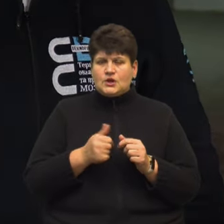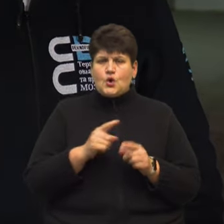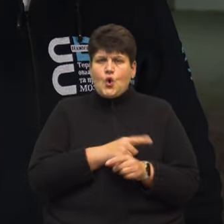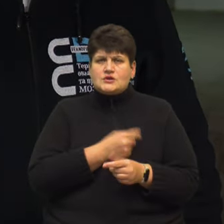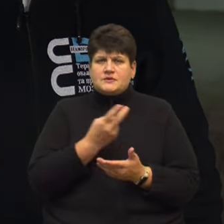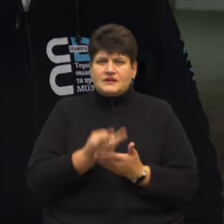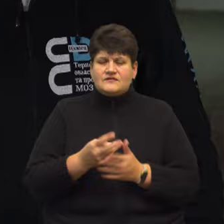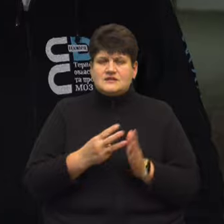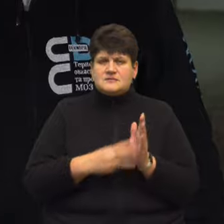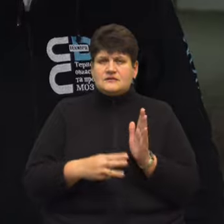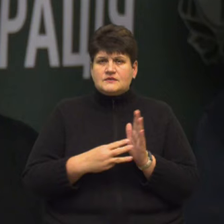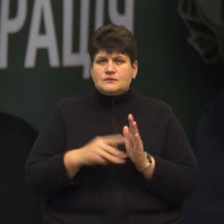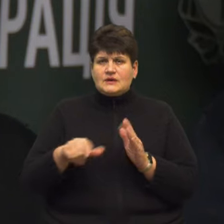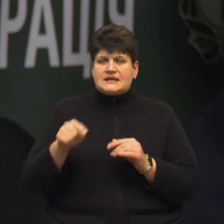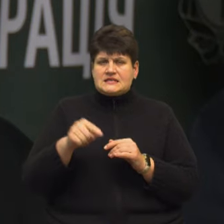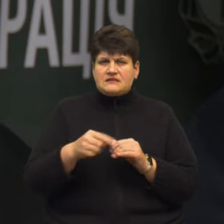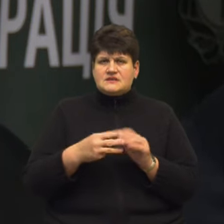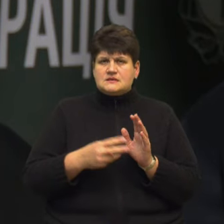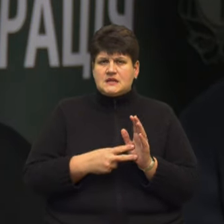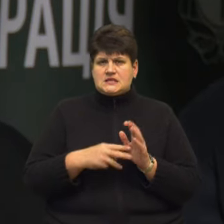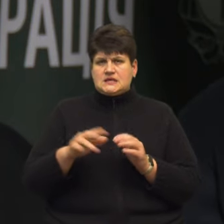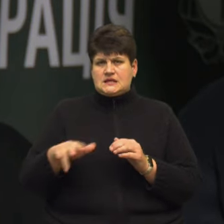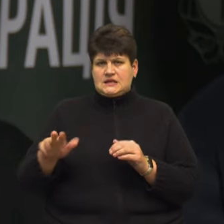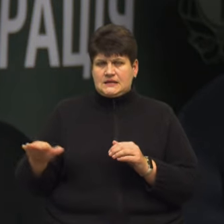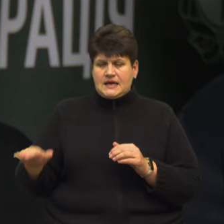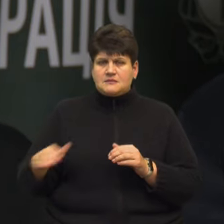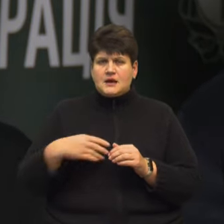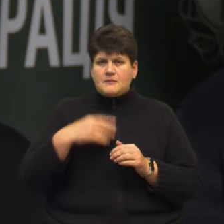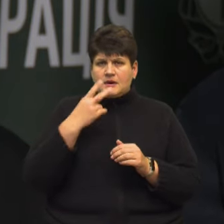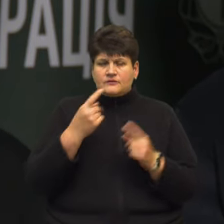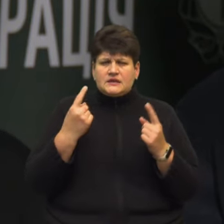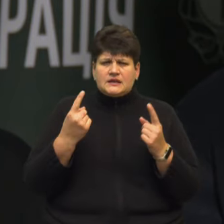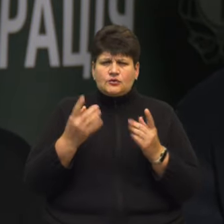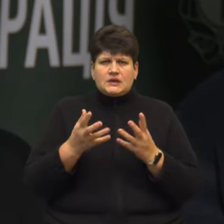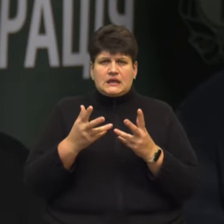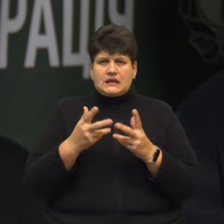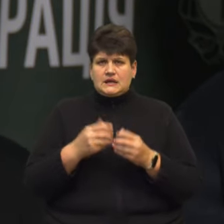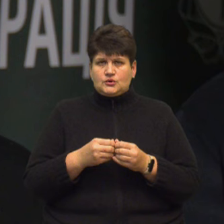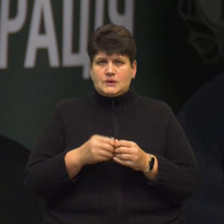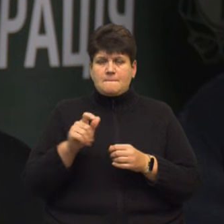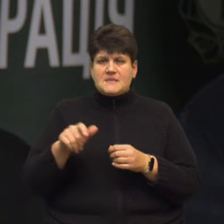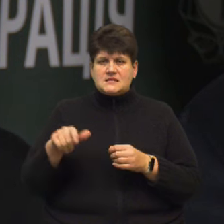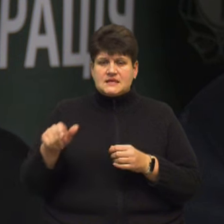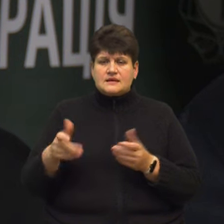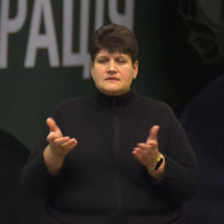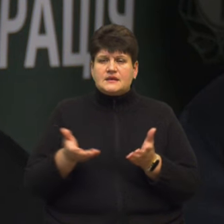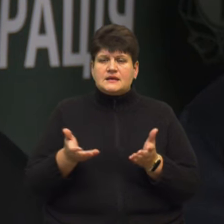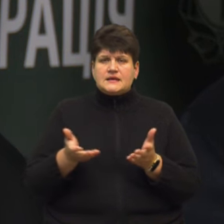осіб, з них 18 дітей. Ми бачимо, що такої великої кількості пацієнтів, які